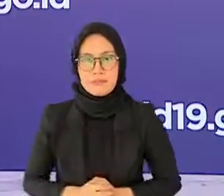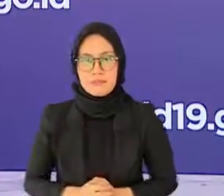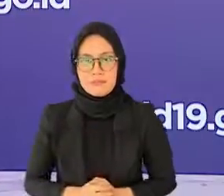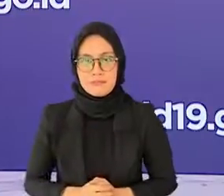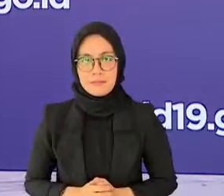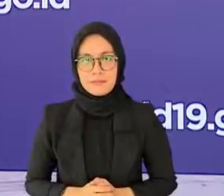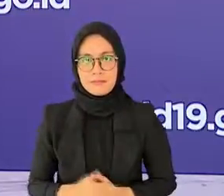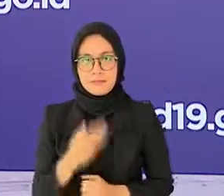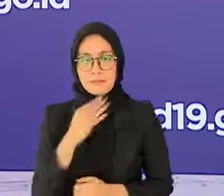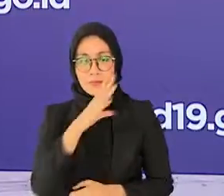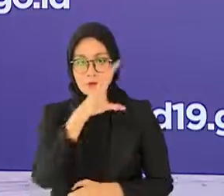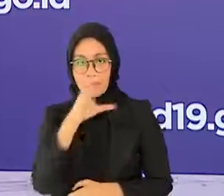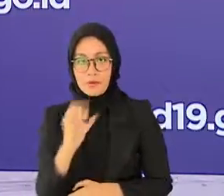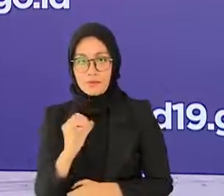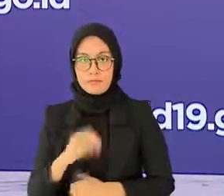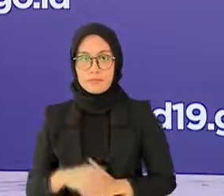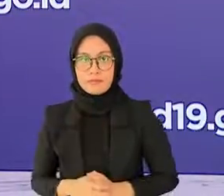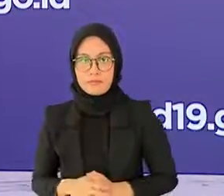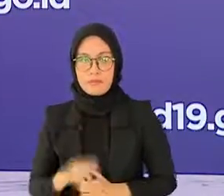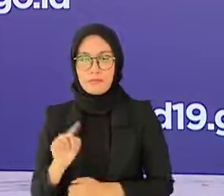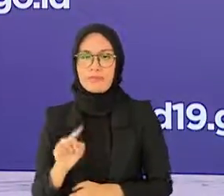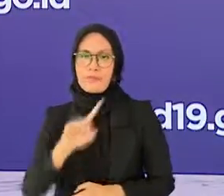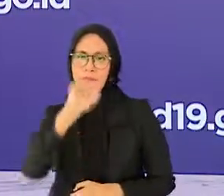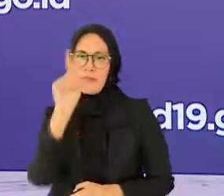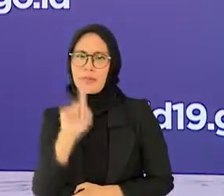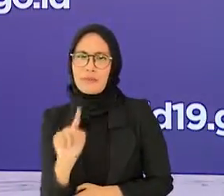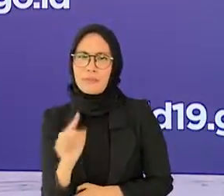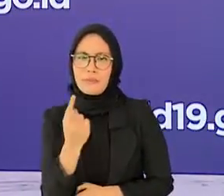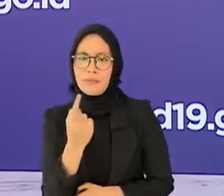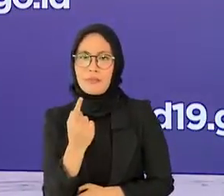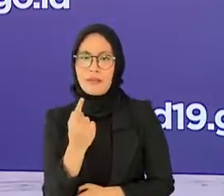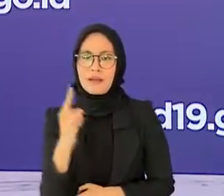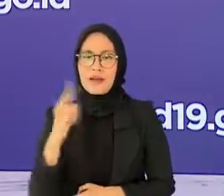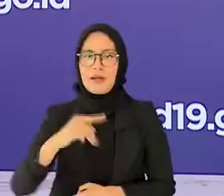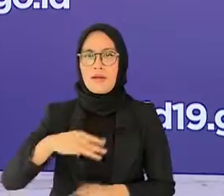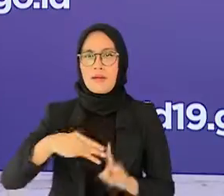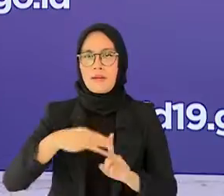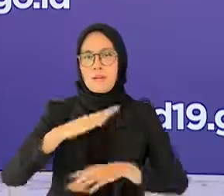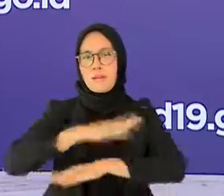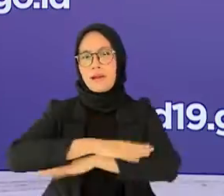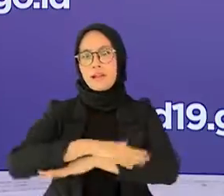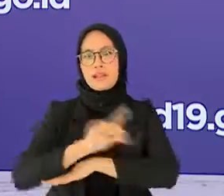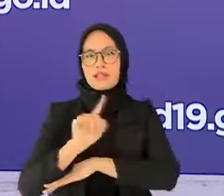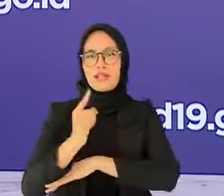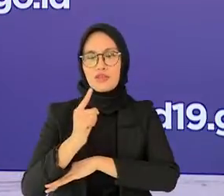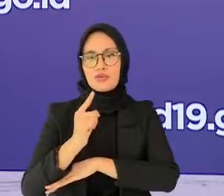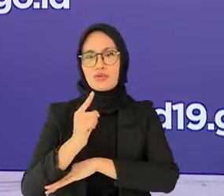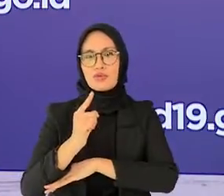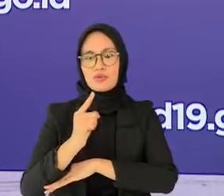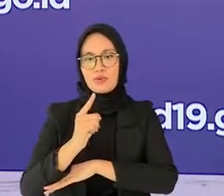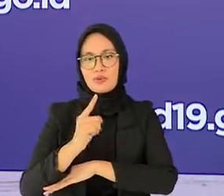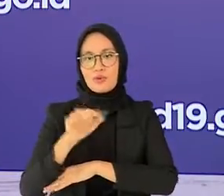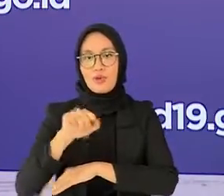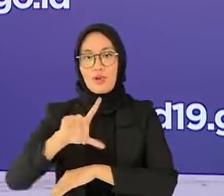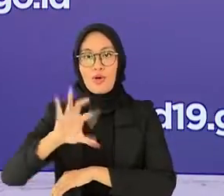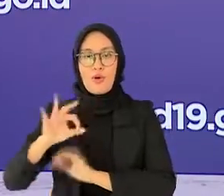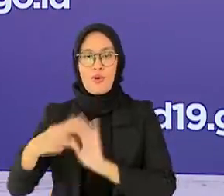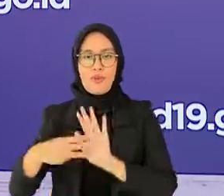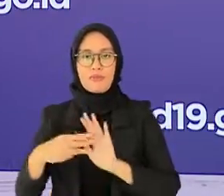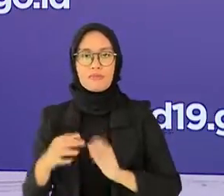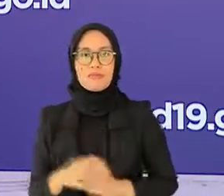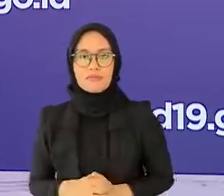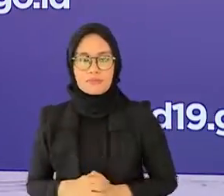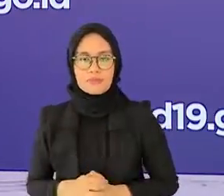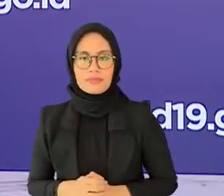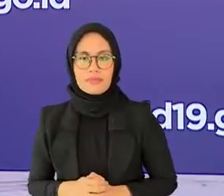selamat sore Prof pertanyaan pertama dari Hendrobrita1.com dan FitriLiputan6.com bagaimana tanggapan